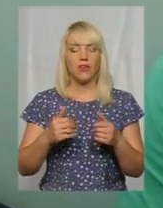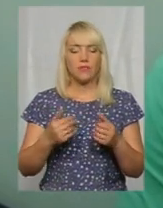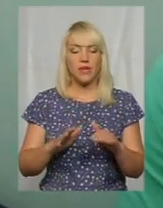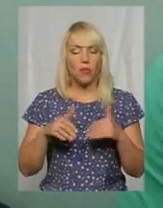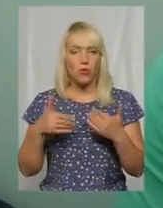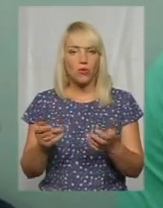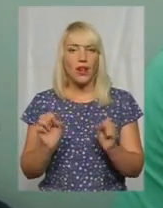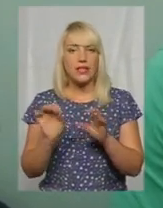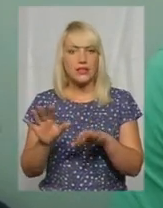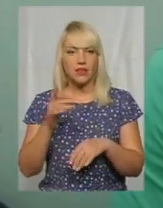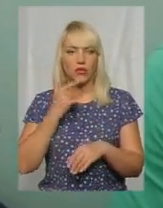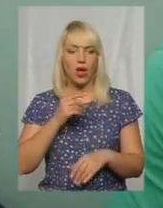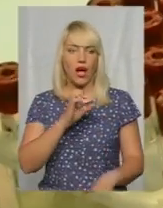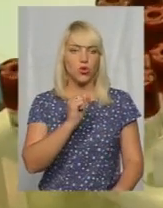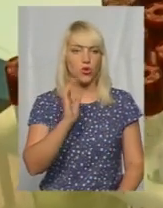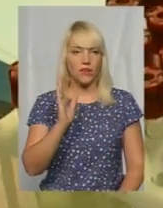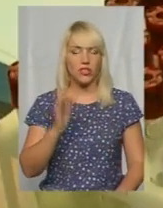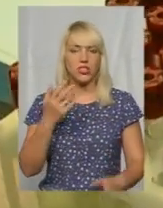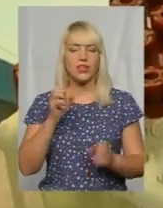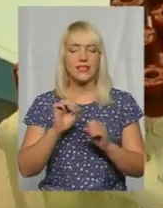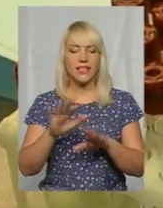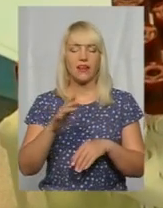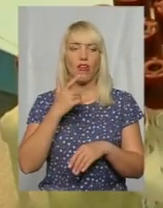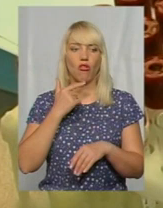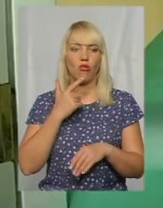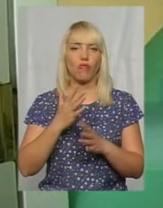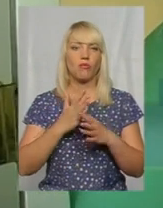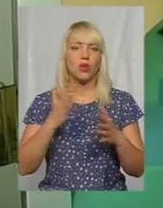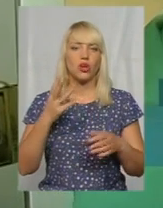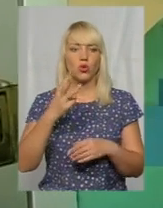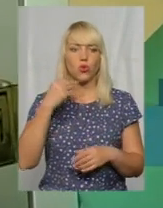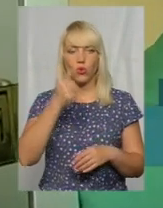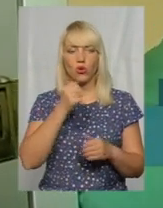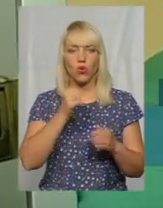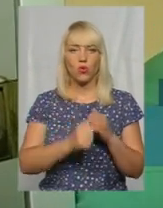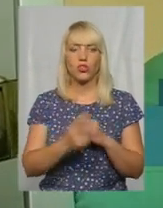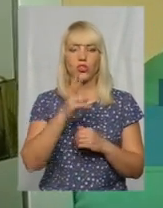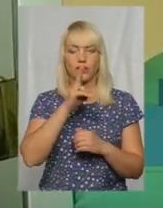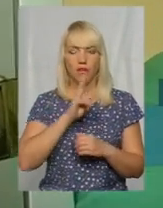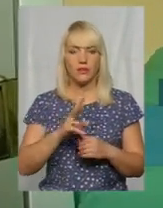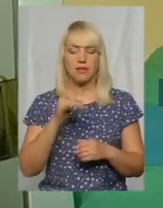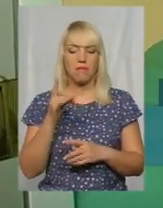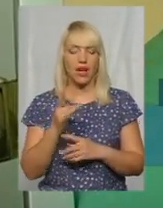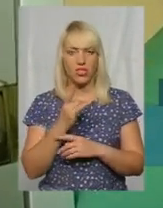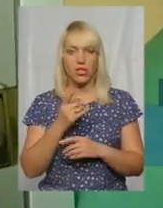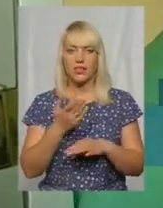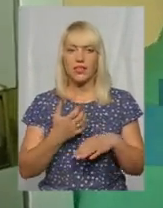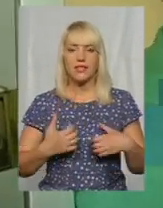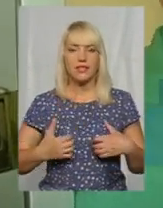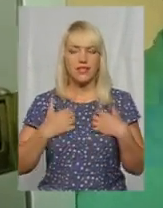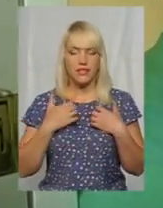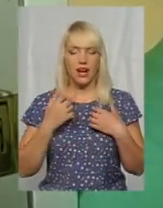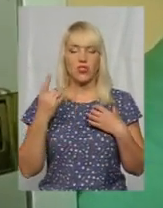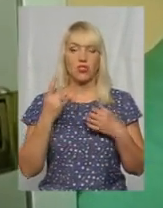Анатолій Вичевка здає кров більше трьох років. Кожні два місяці. Перший раз завжди дуже страшно. І пішов раз здав,